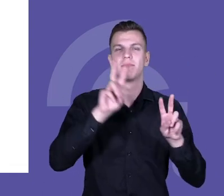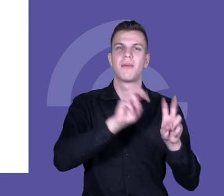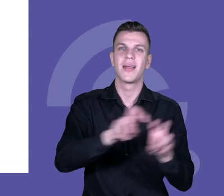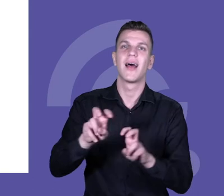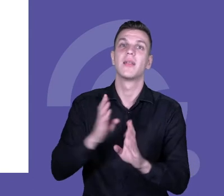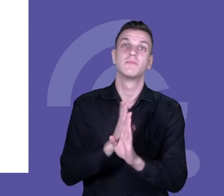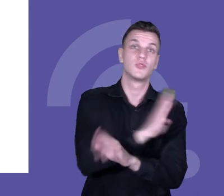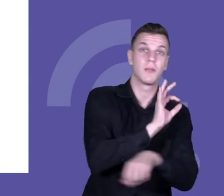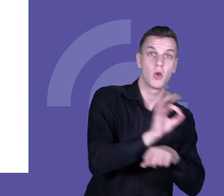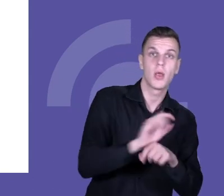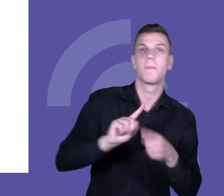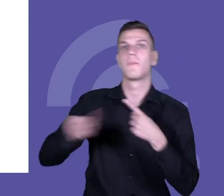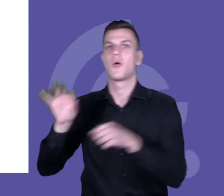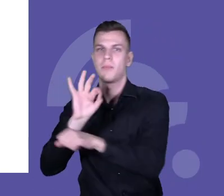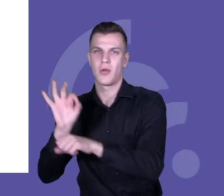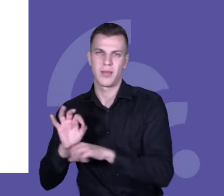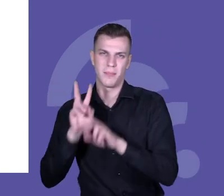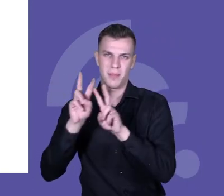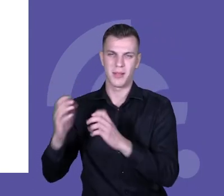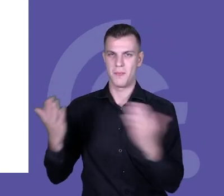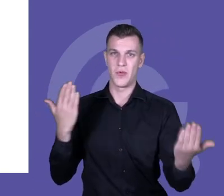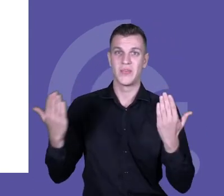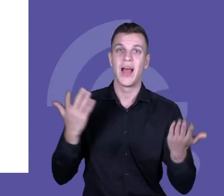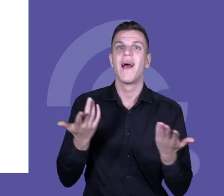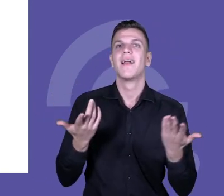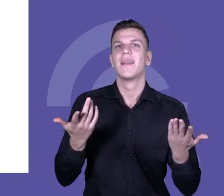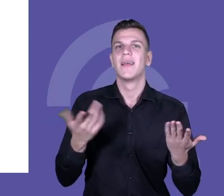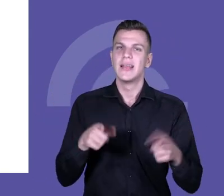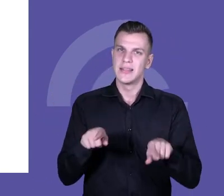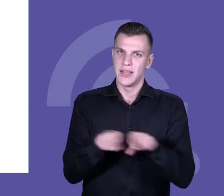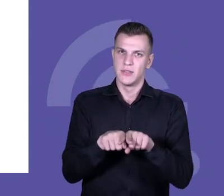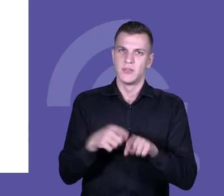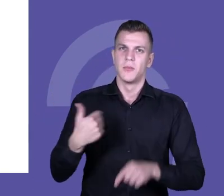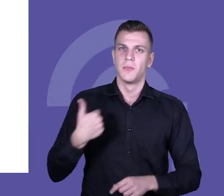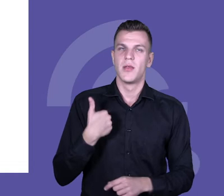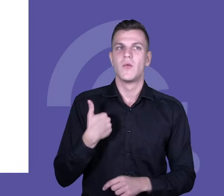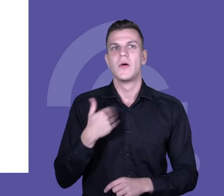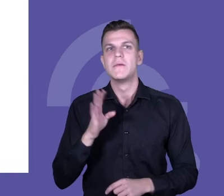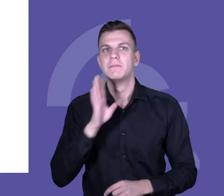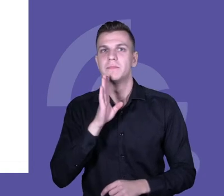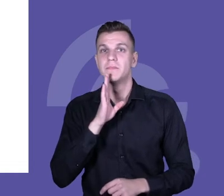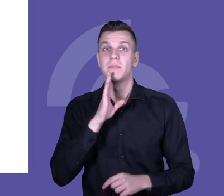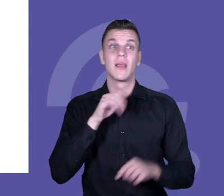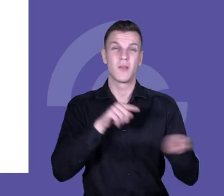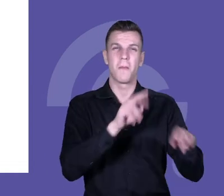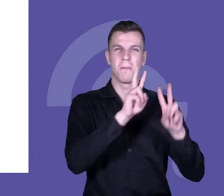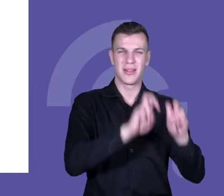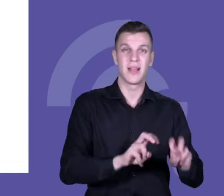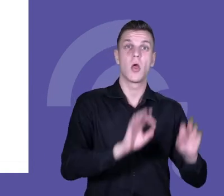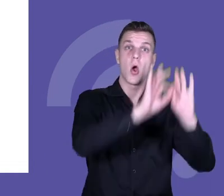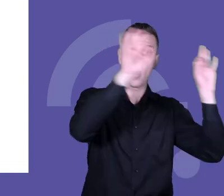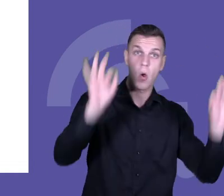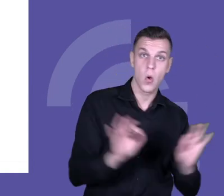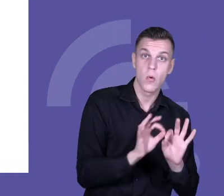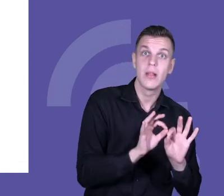oczywiście jest to obudowane również całą taką częścią jakościową do pytania o